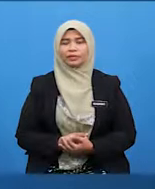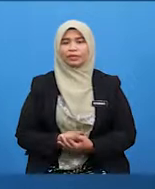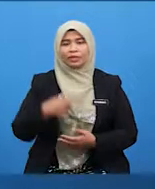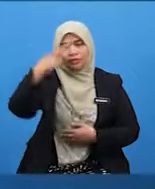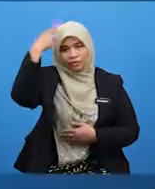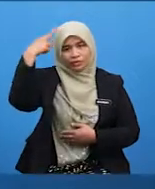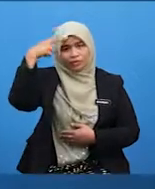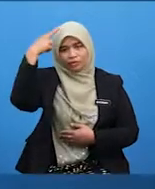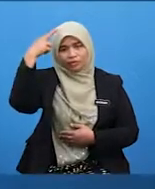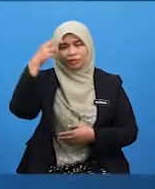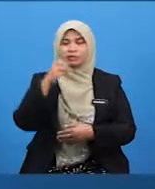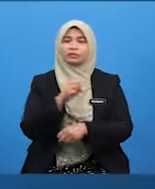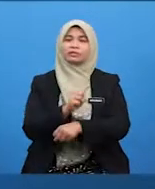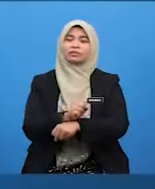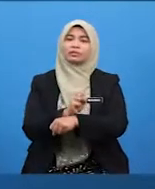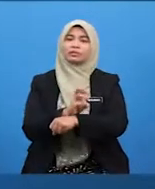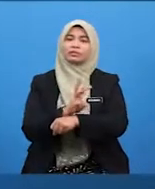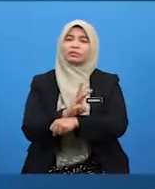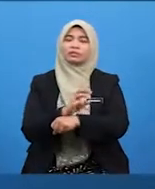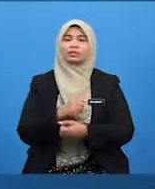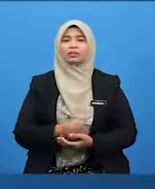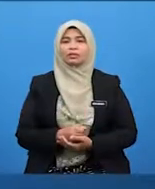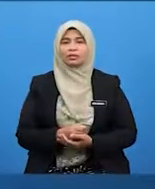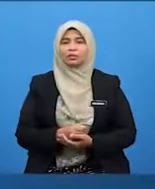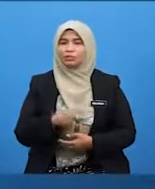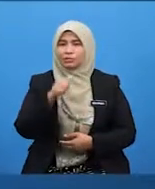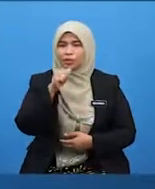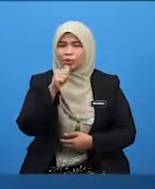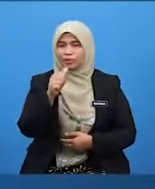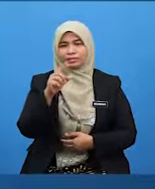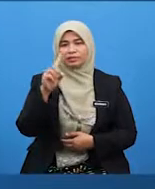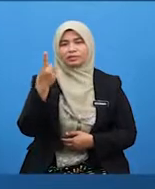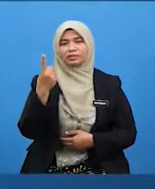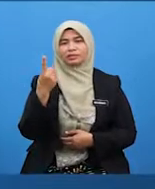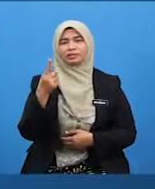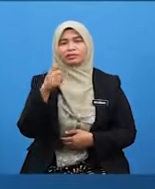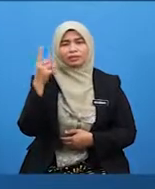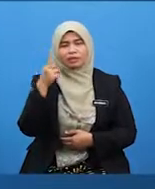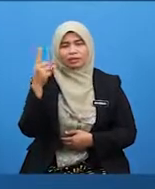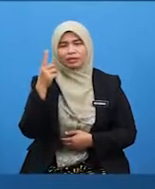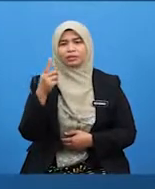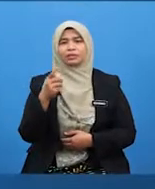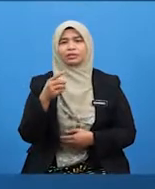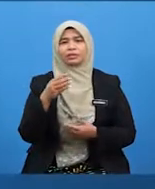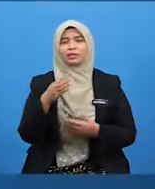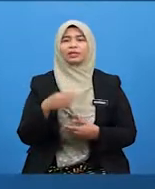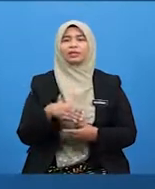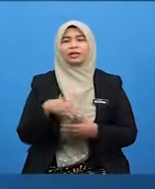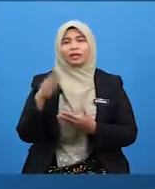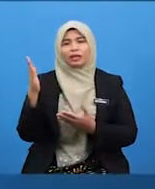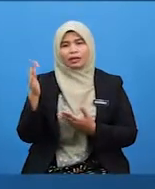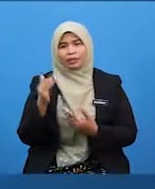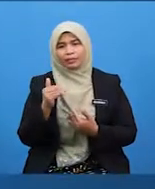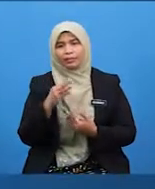Rasulullah SAW bukan sahaja sentiasa membelai